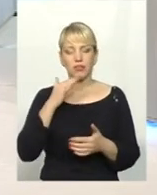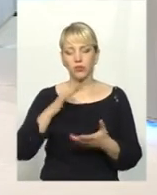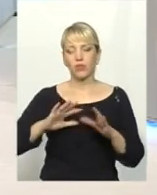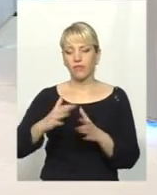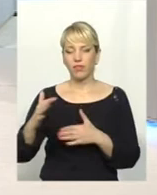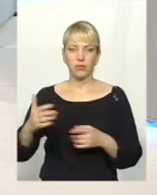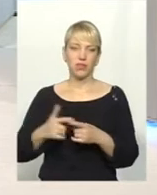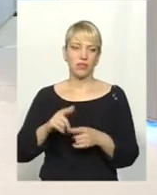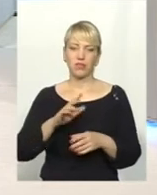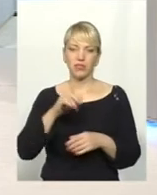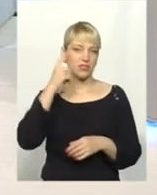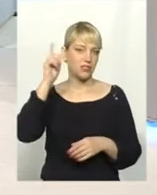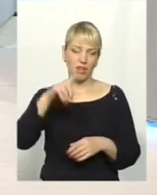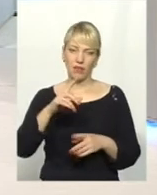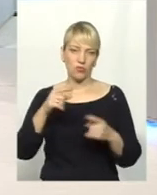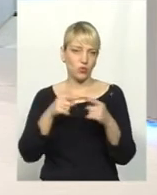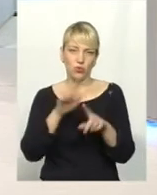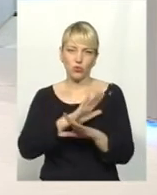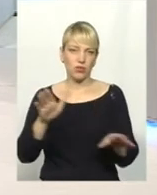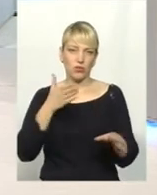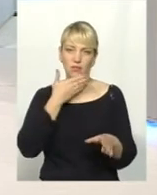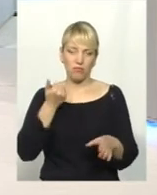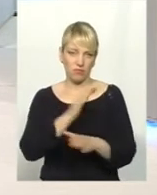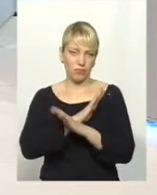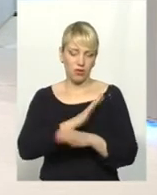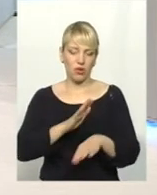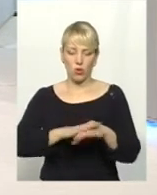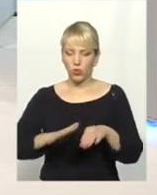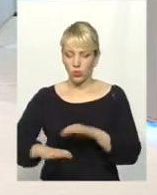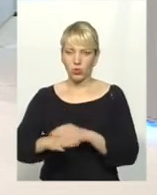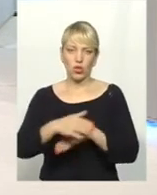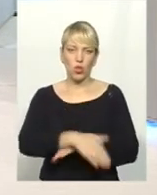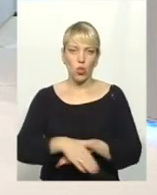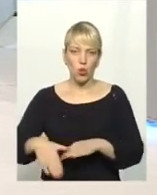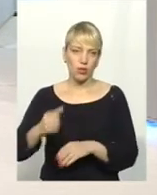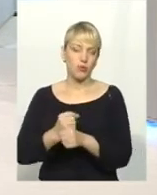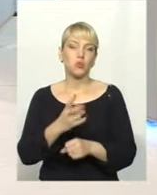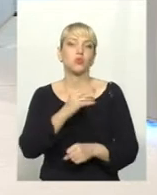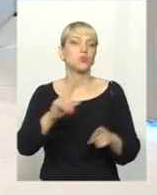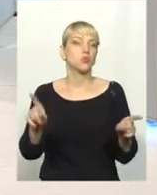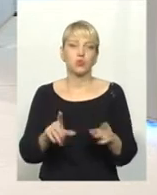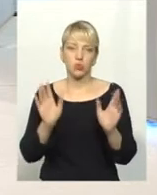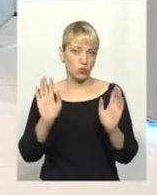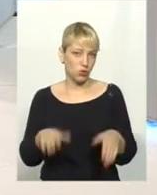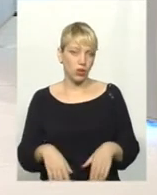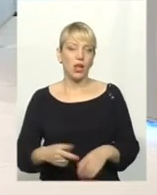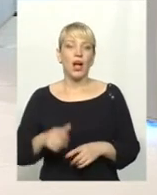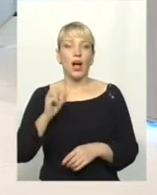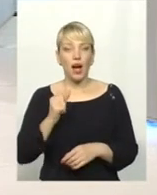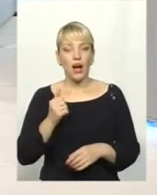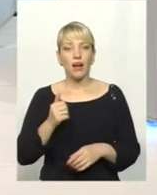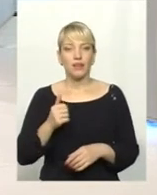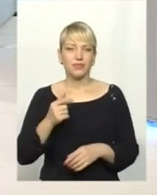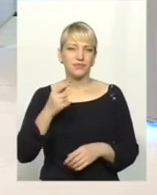невідомо, не вмирають люди, руки-ноги працюють, ну, що ж тут такого? От, передження